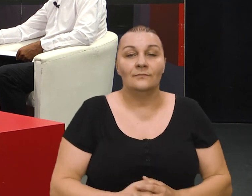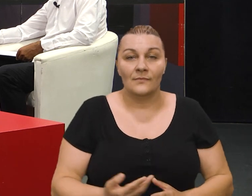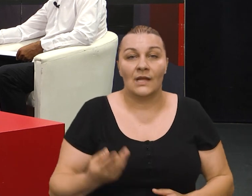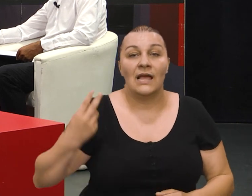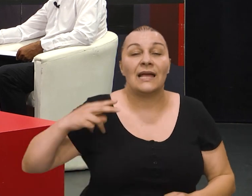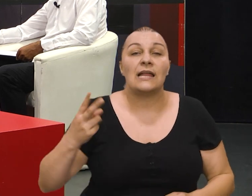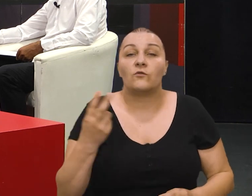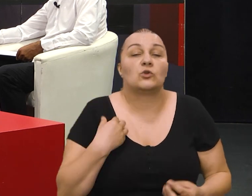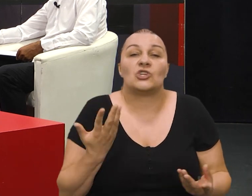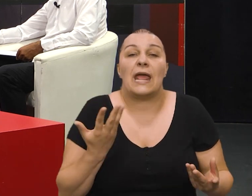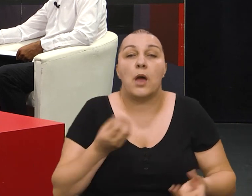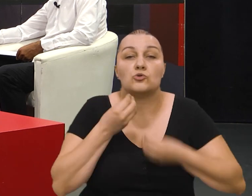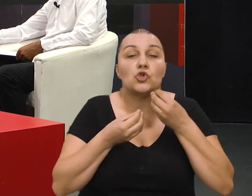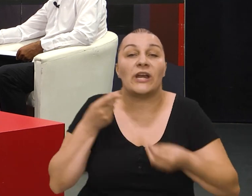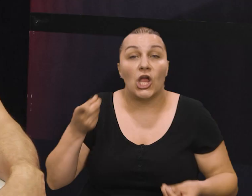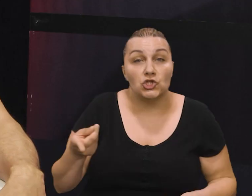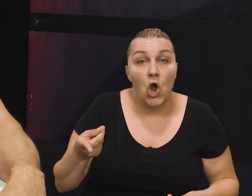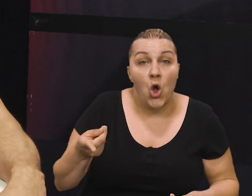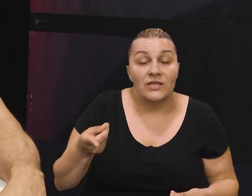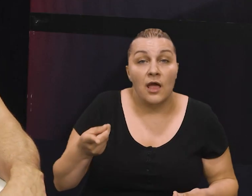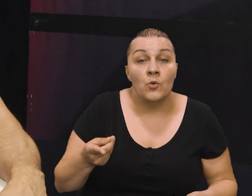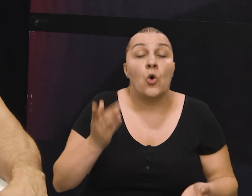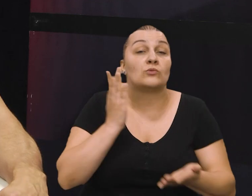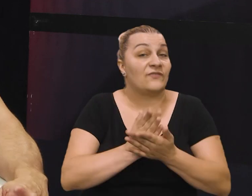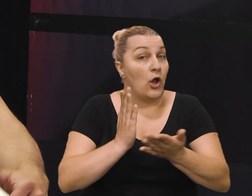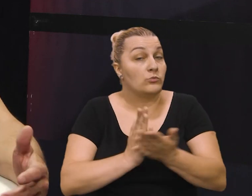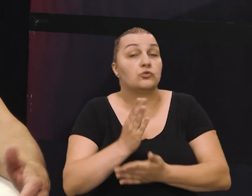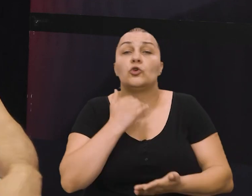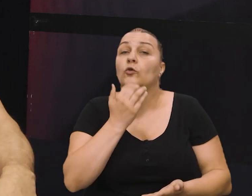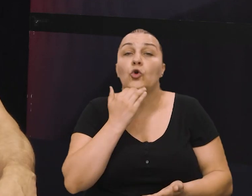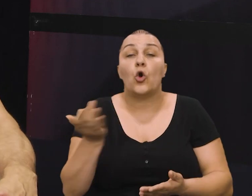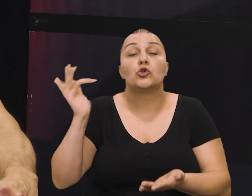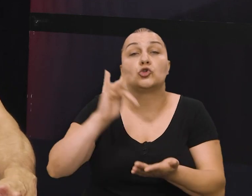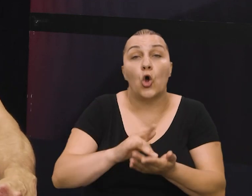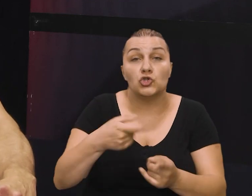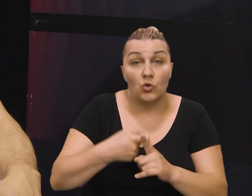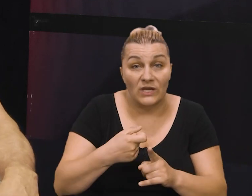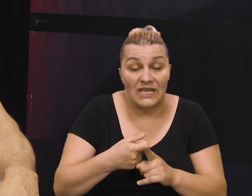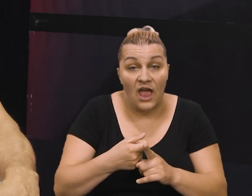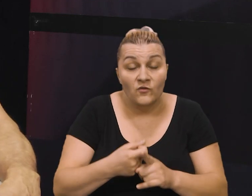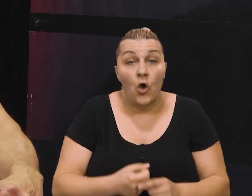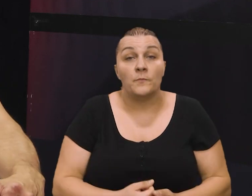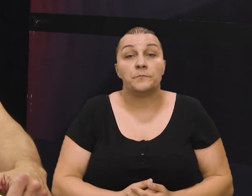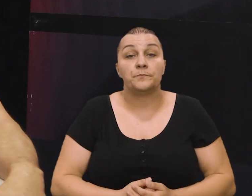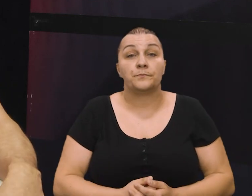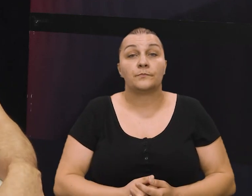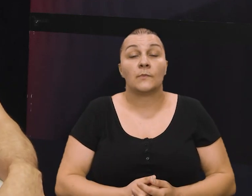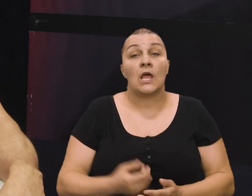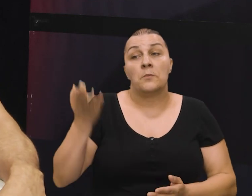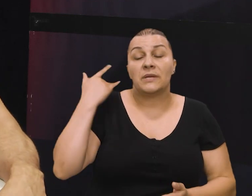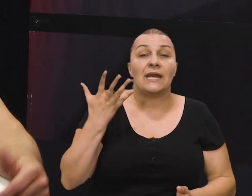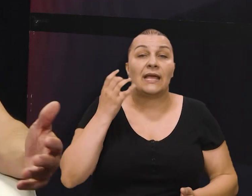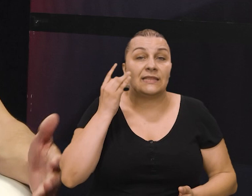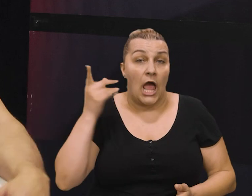Evo, general Lukić ne znam nema se šta o njemu reći ali u svakom slučaju ko god dođe u Kijevo Kijevo je šta je rekao brigadir Lukić